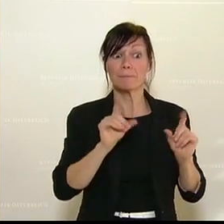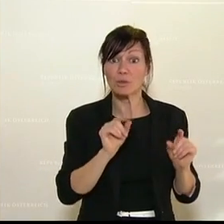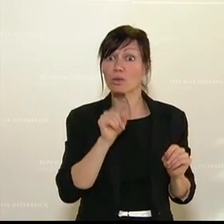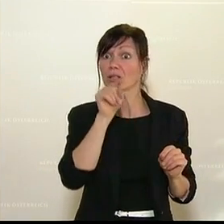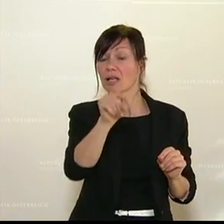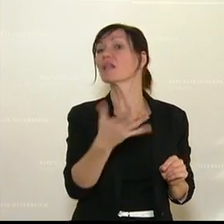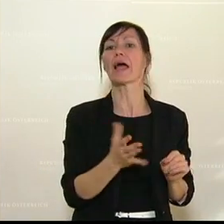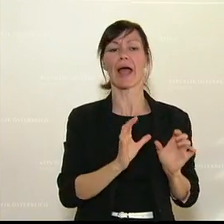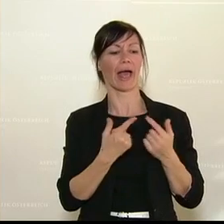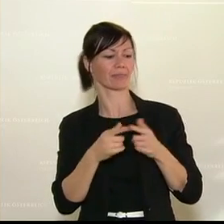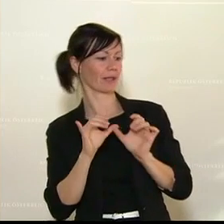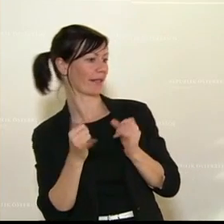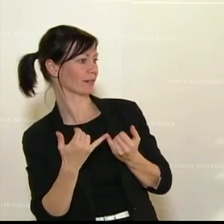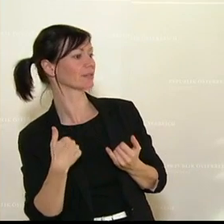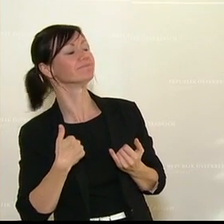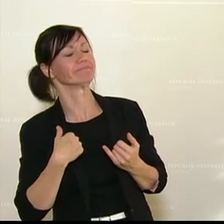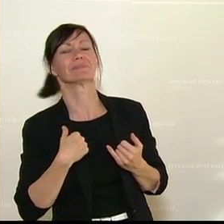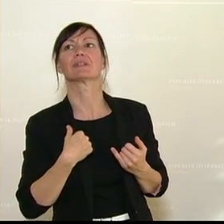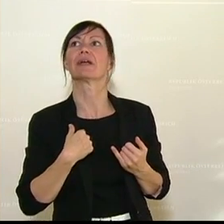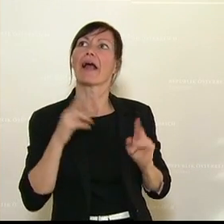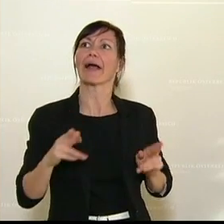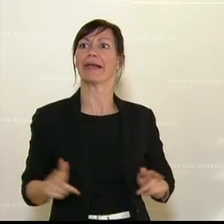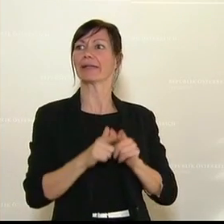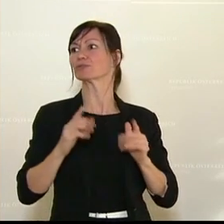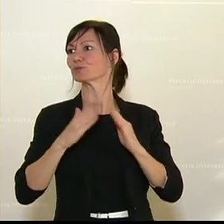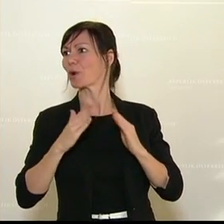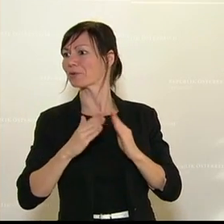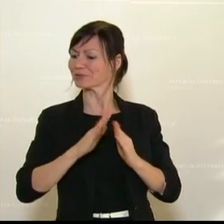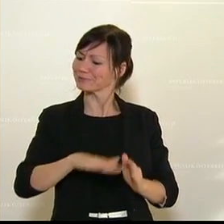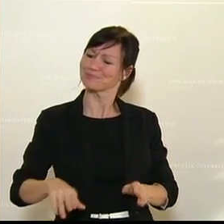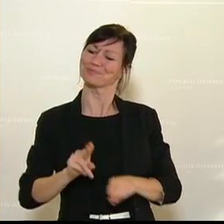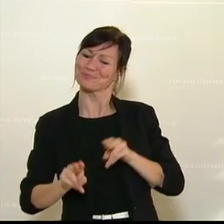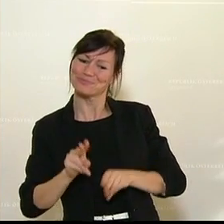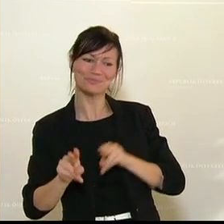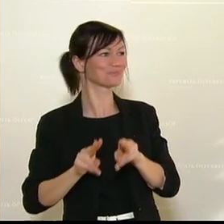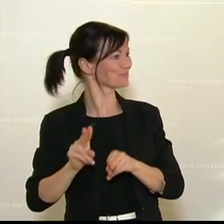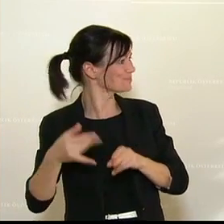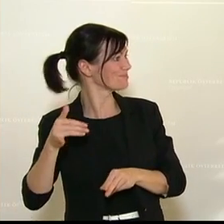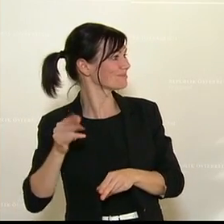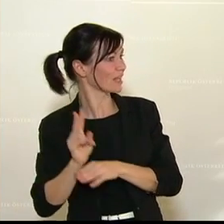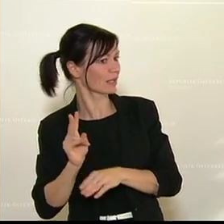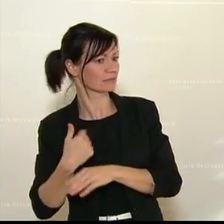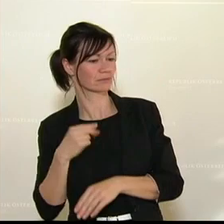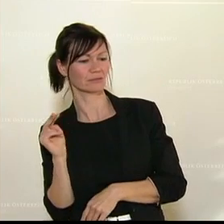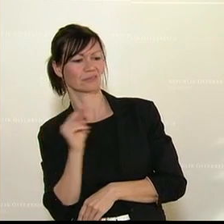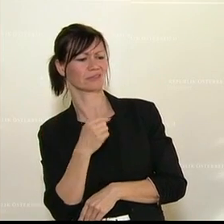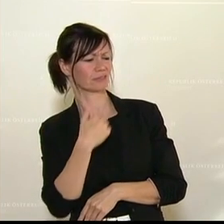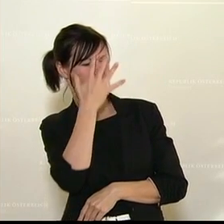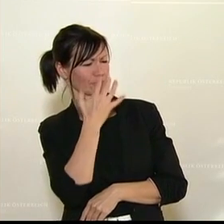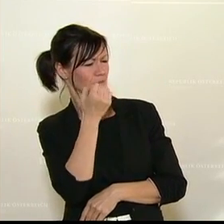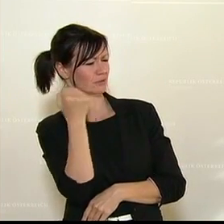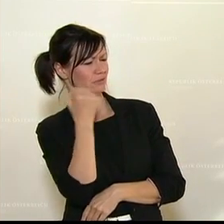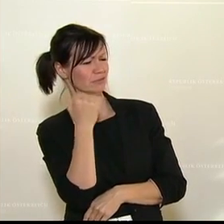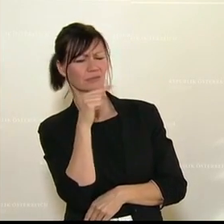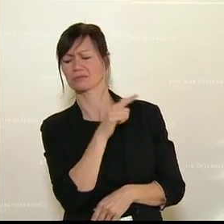werden von jenen Eltern, die die Möglichkeit haben, dass sie zu Hause auf ihre Kinder aufpassen, mit bösen Blicken und mit